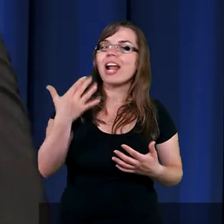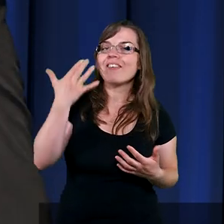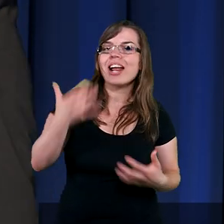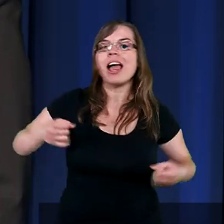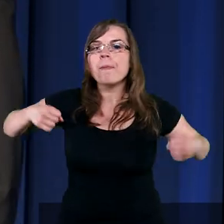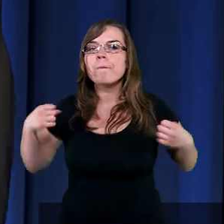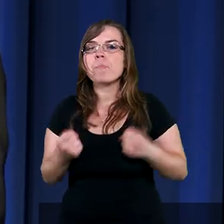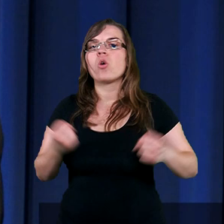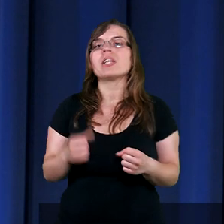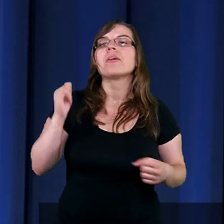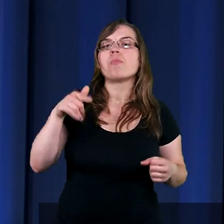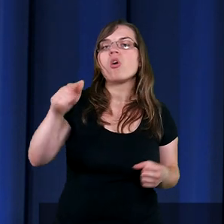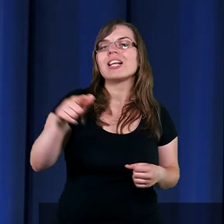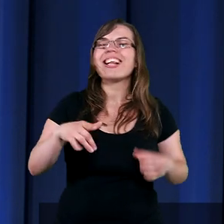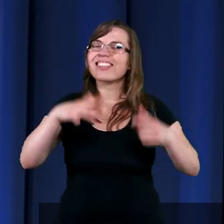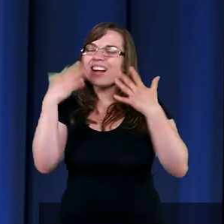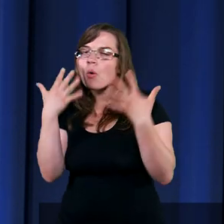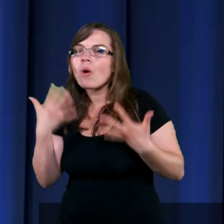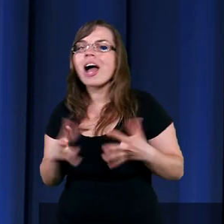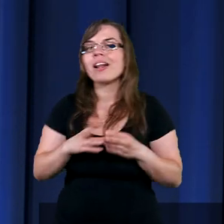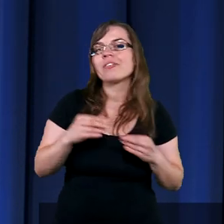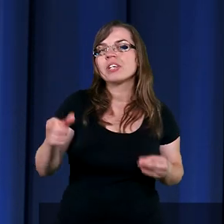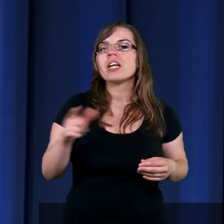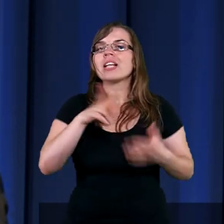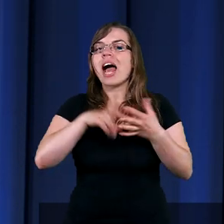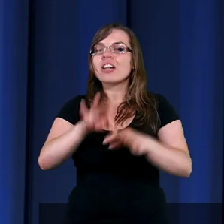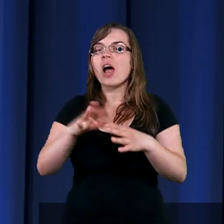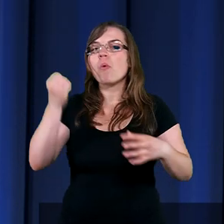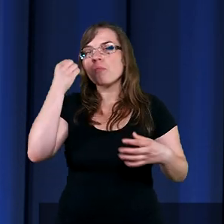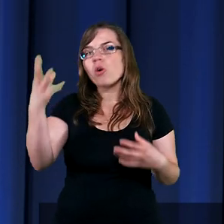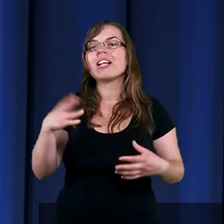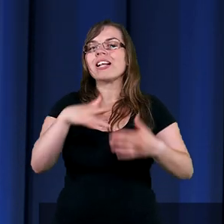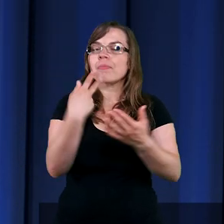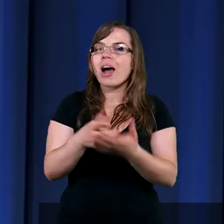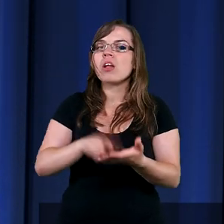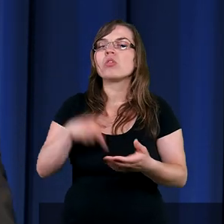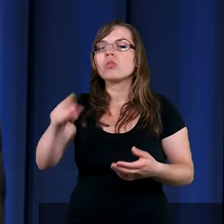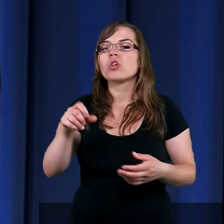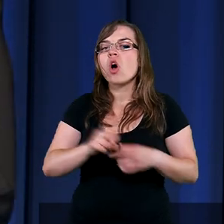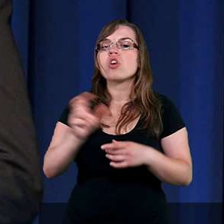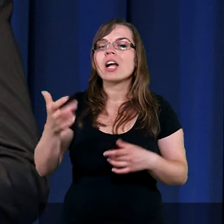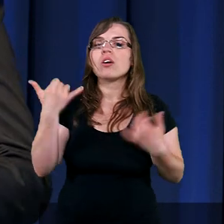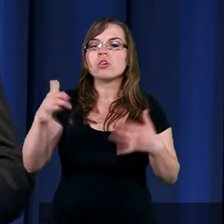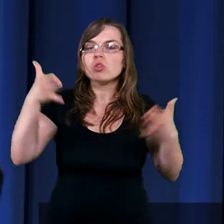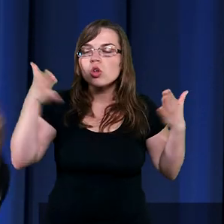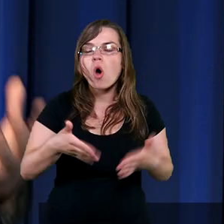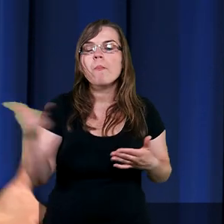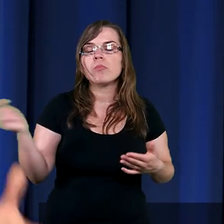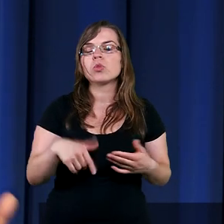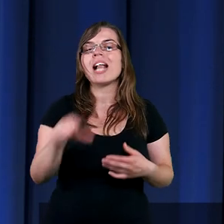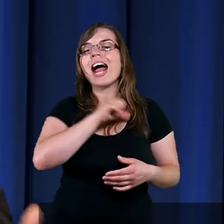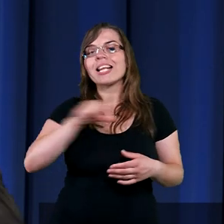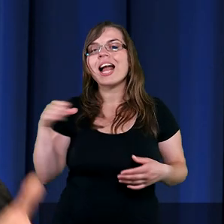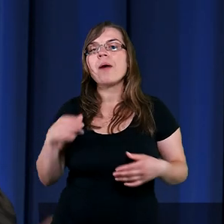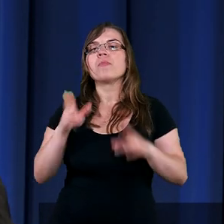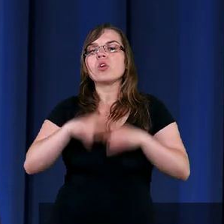mocniejsze. I może parę łez jeszcze na ciało Mojżesza spadło, kiedy Pan Bóg go do tego zimnego grobu musiał tam